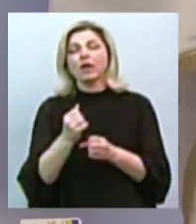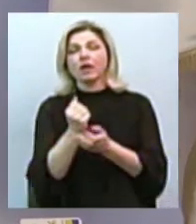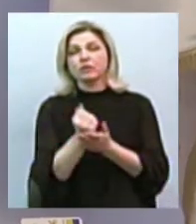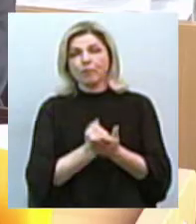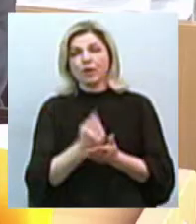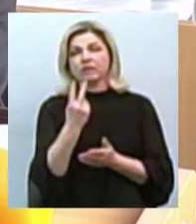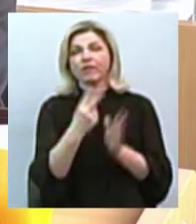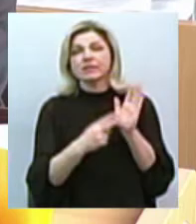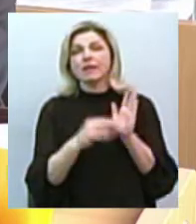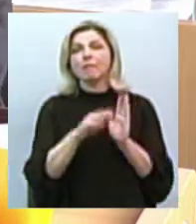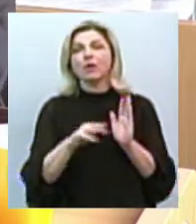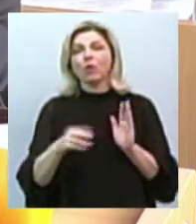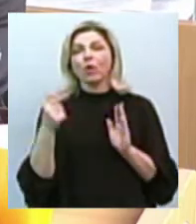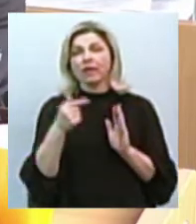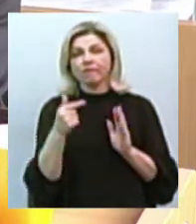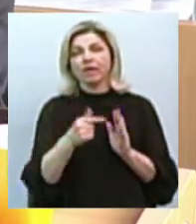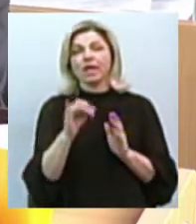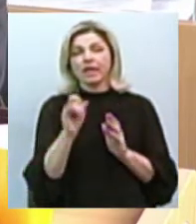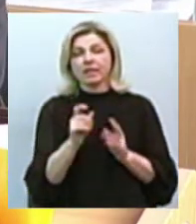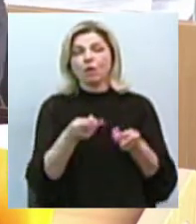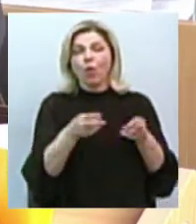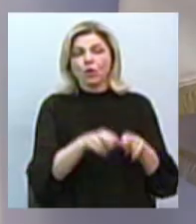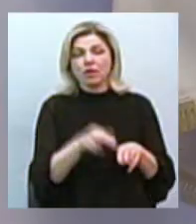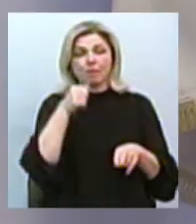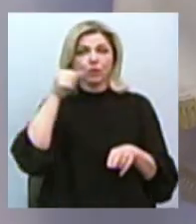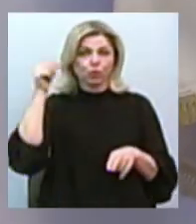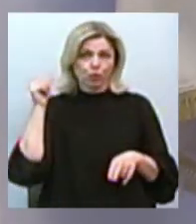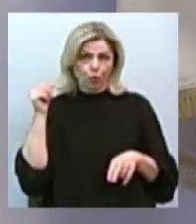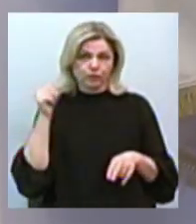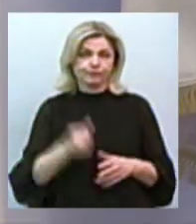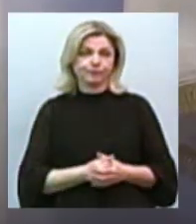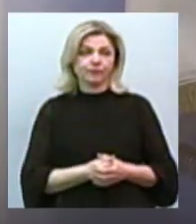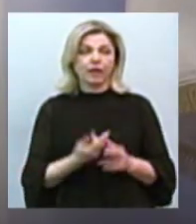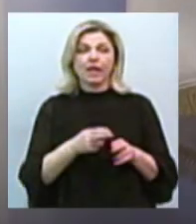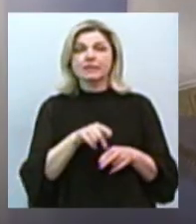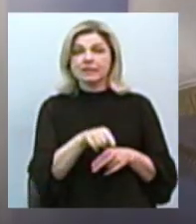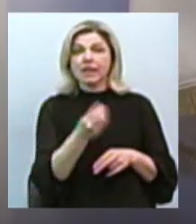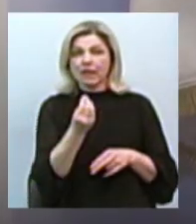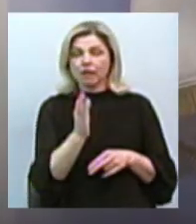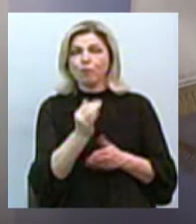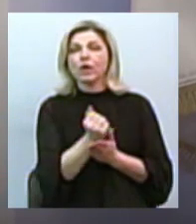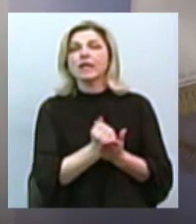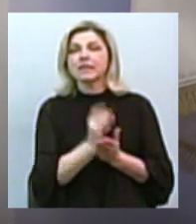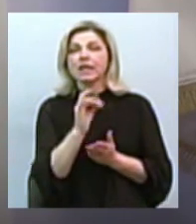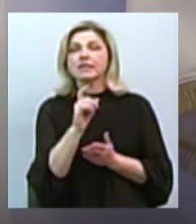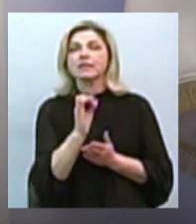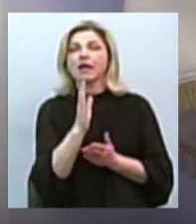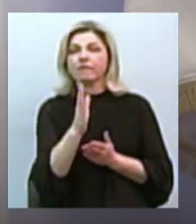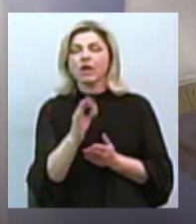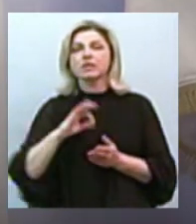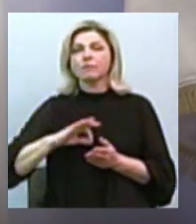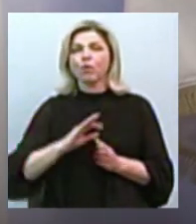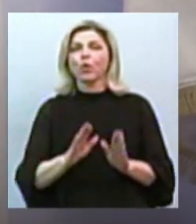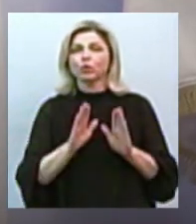,5 мільйонів гривень із нерозподіленого залишку минулого року. Вони будуть зарезервованими і використовуватись лише при